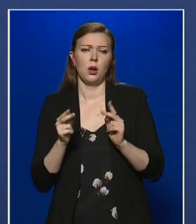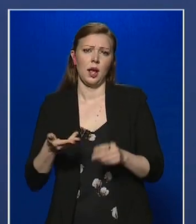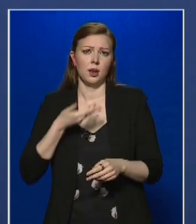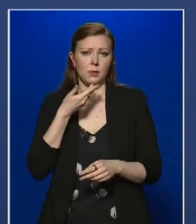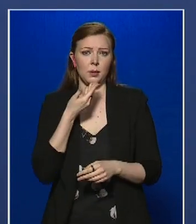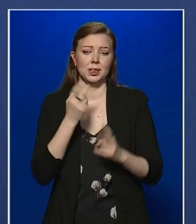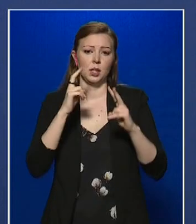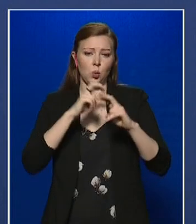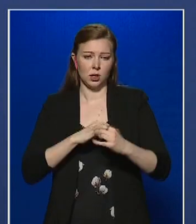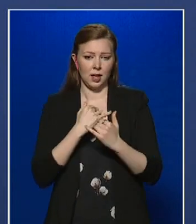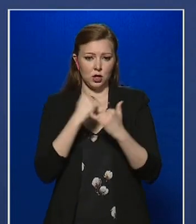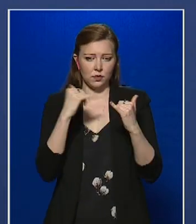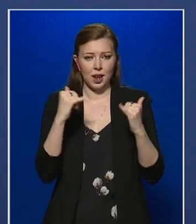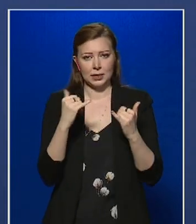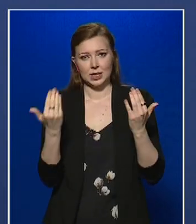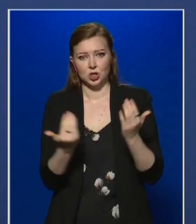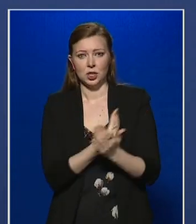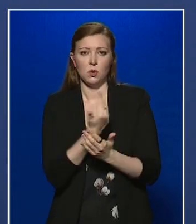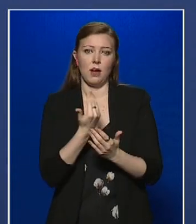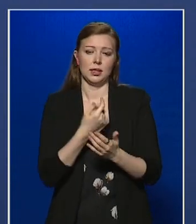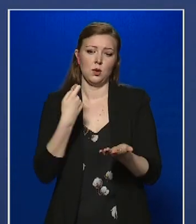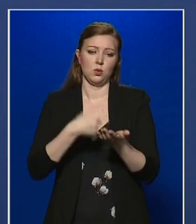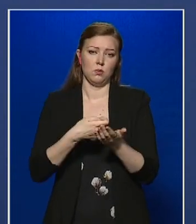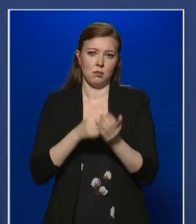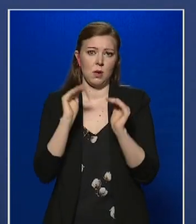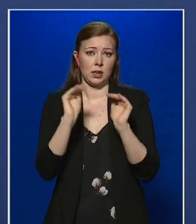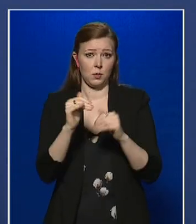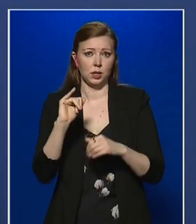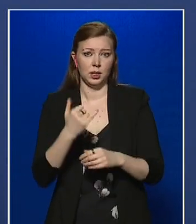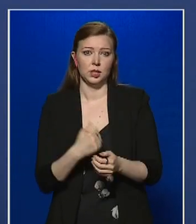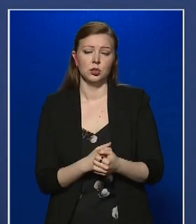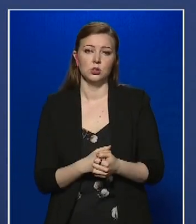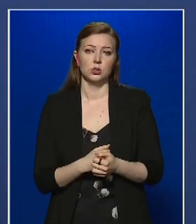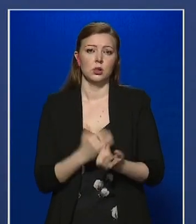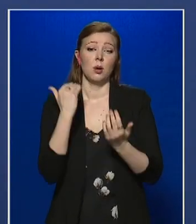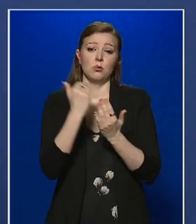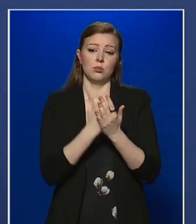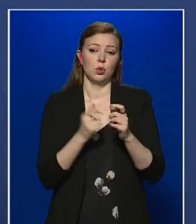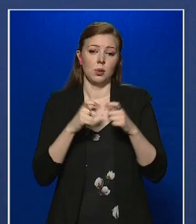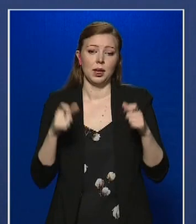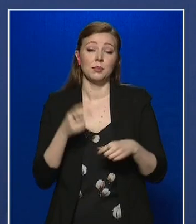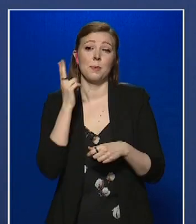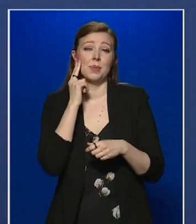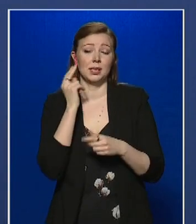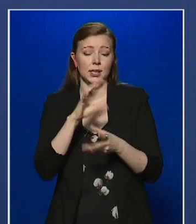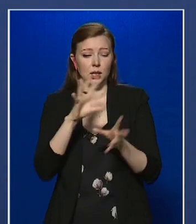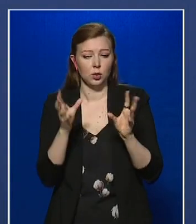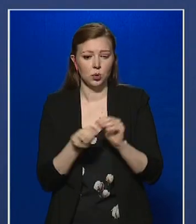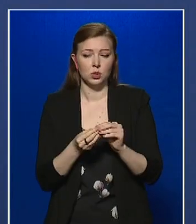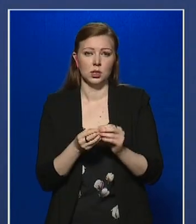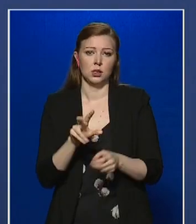kutatás, fejlesztés és innovációs bértámogatásról is. A program keretében péntekig összesen